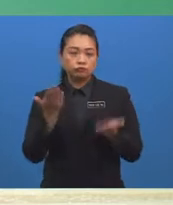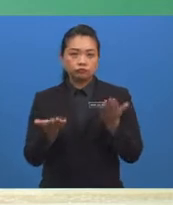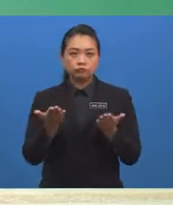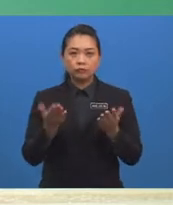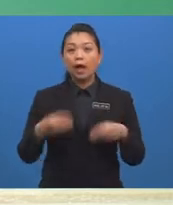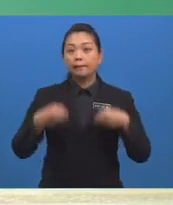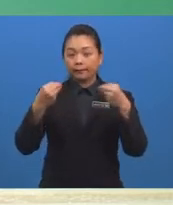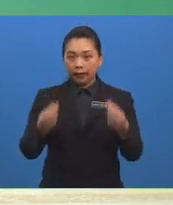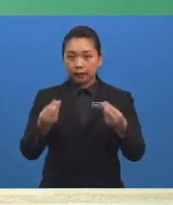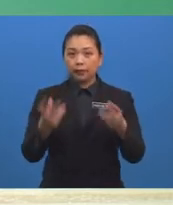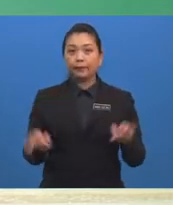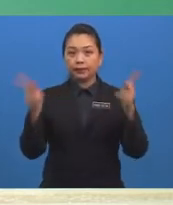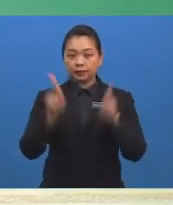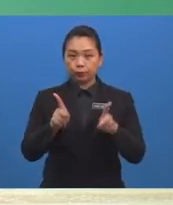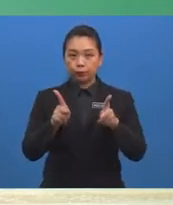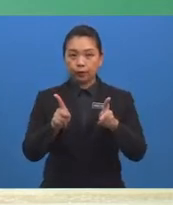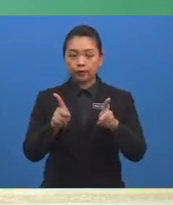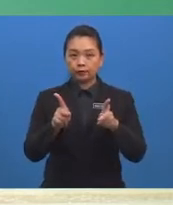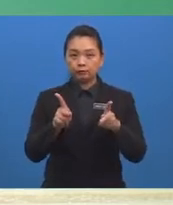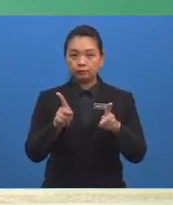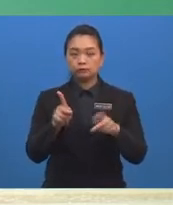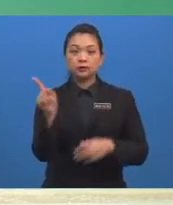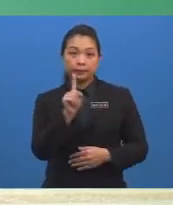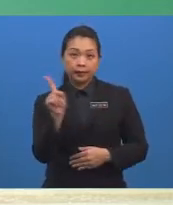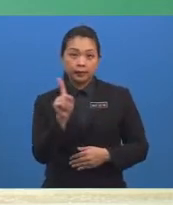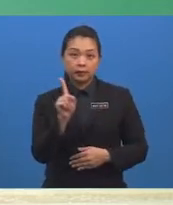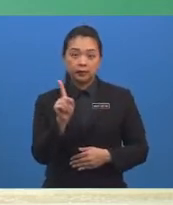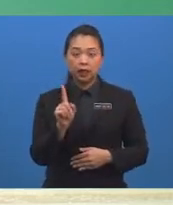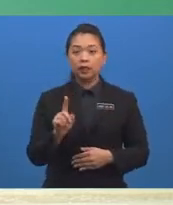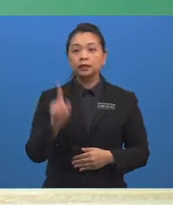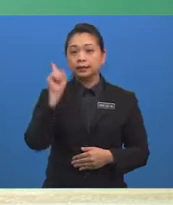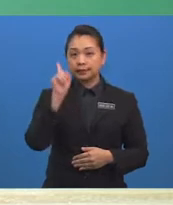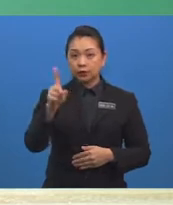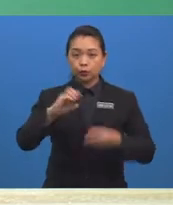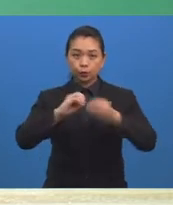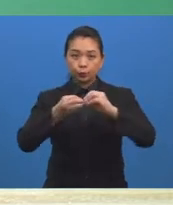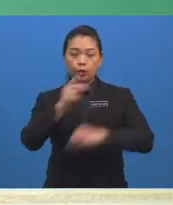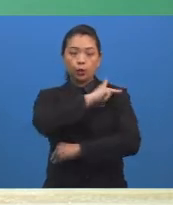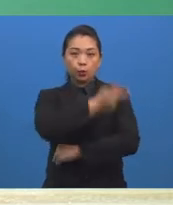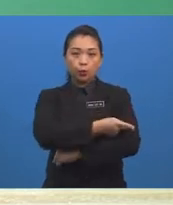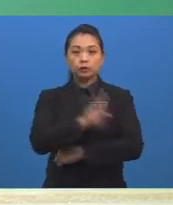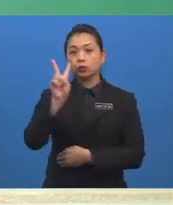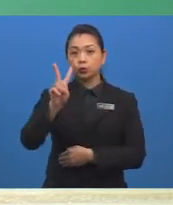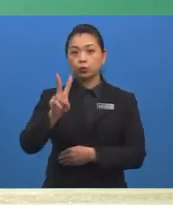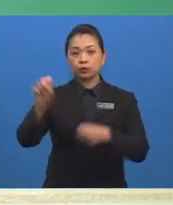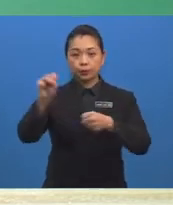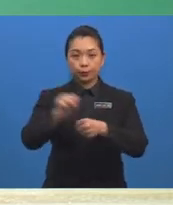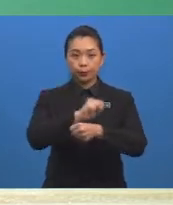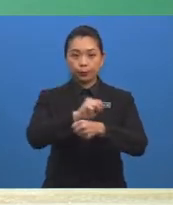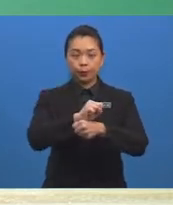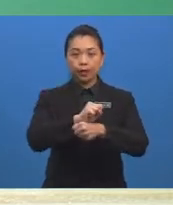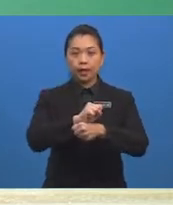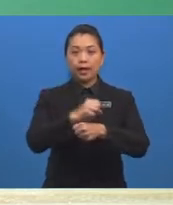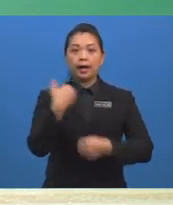bagi peristiwa Di mana sekurang-kurangnya Satu nombor kuasa dua sempurna Adalah